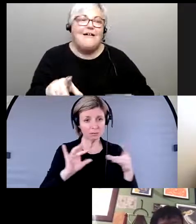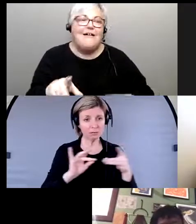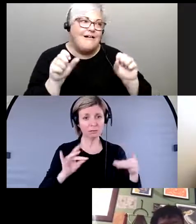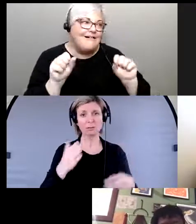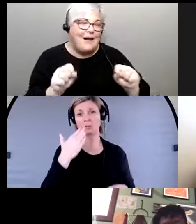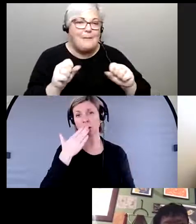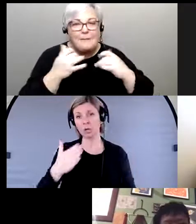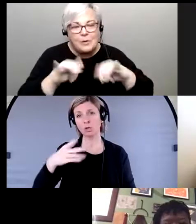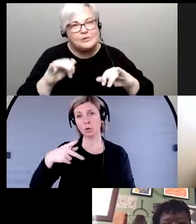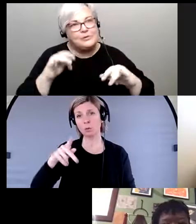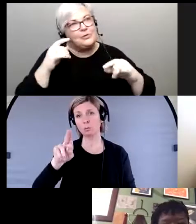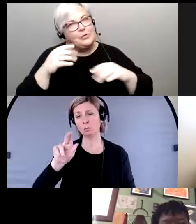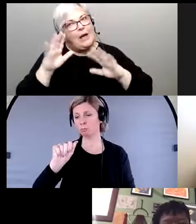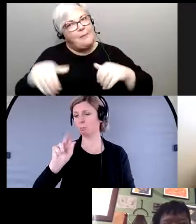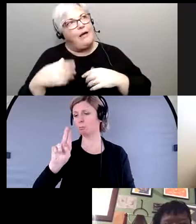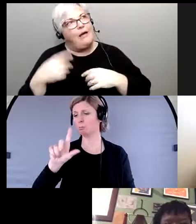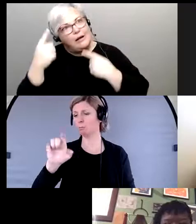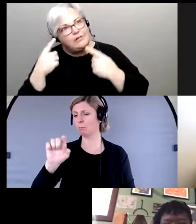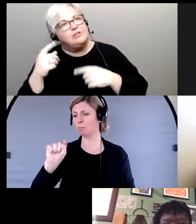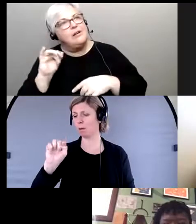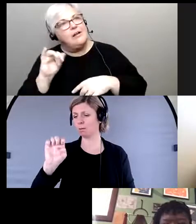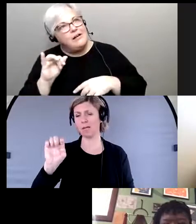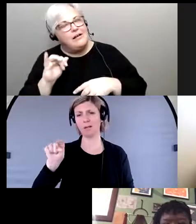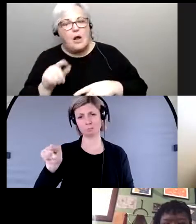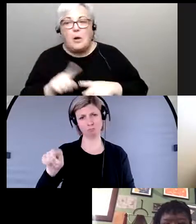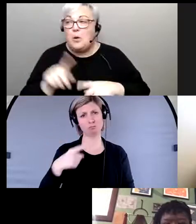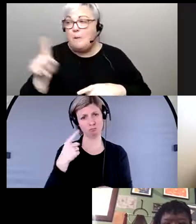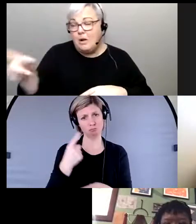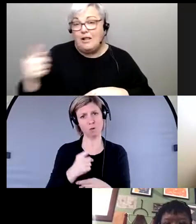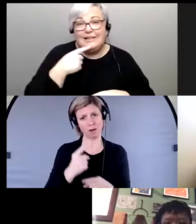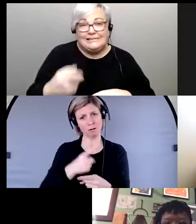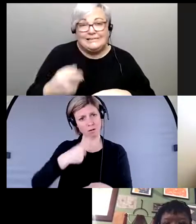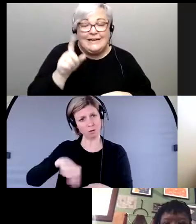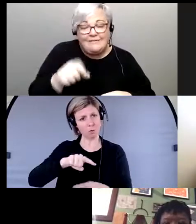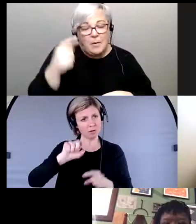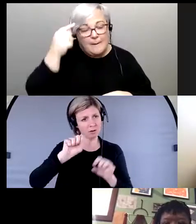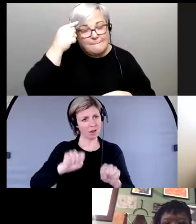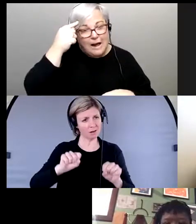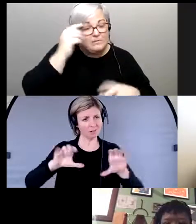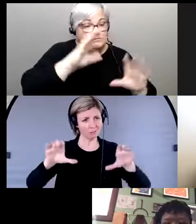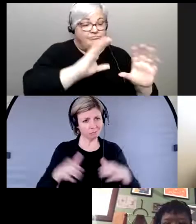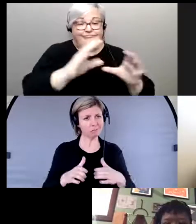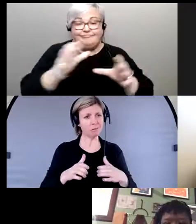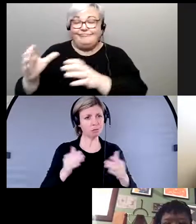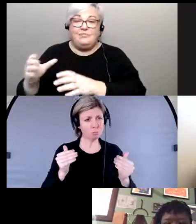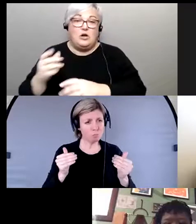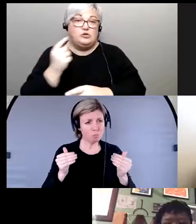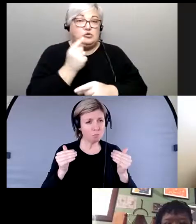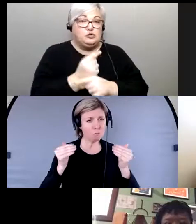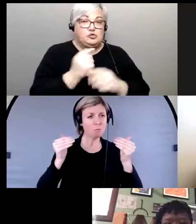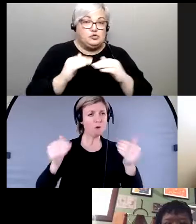continuer à réfléchir sur ces questions-là comme Paulette aussi l'a mentionné c'est important de penser à l'intersection de la justice climatique et